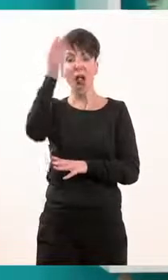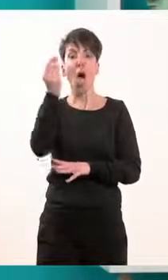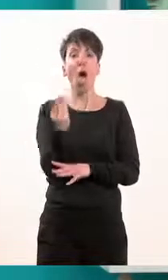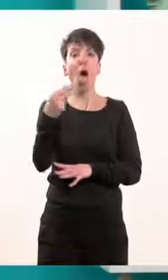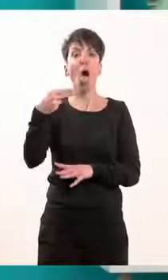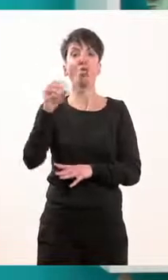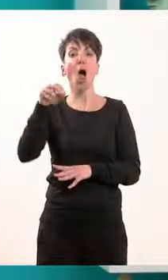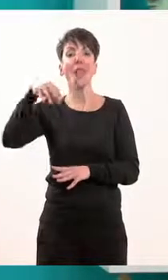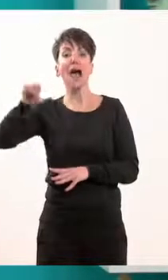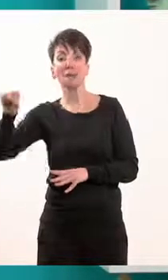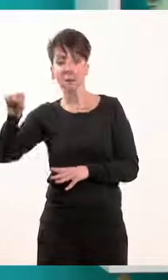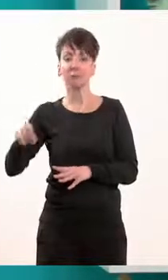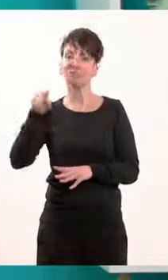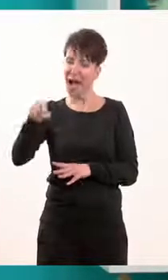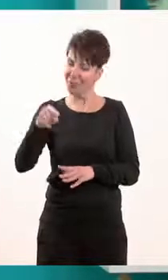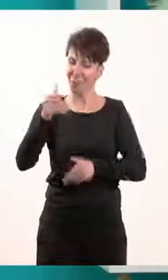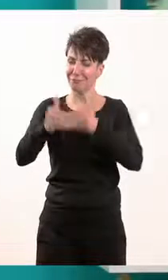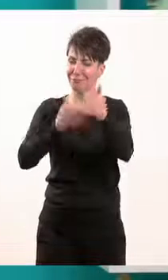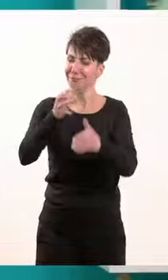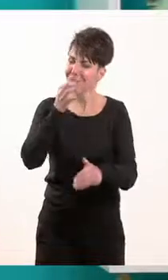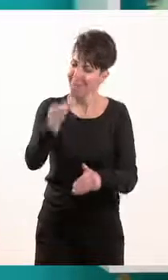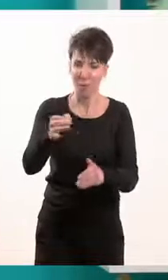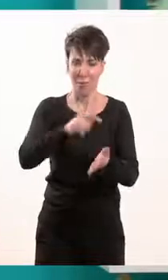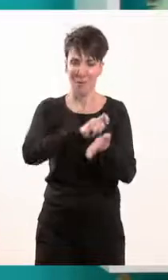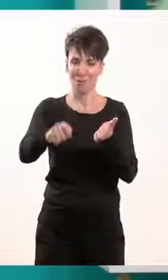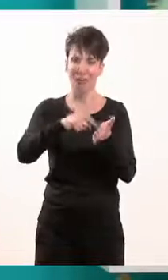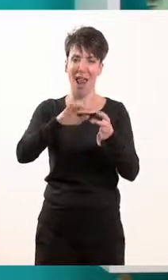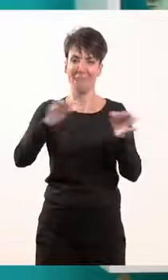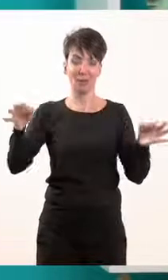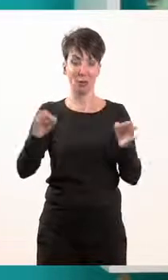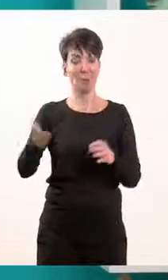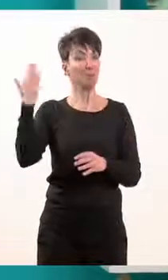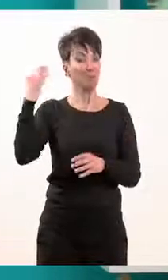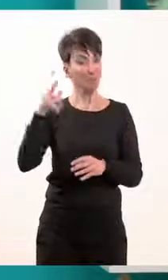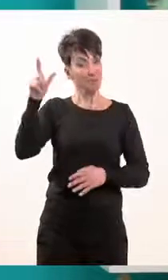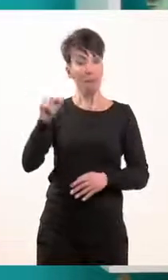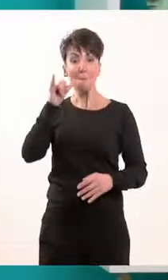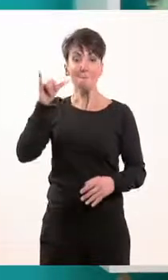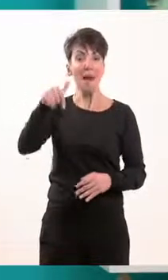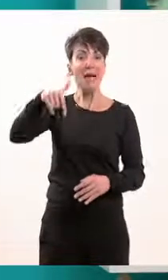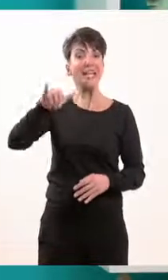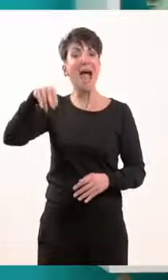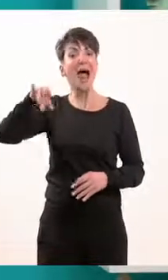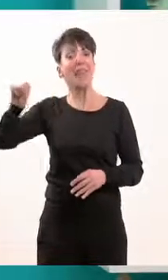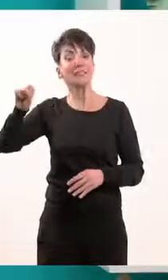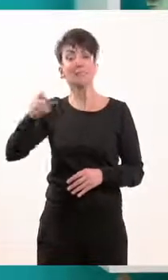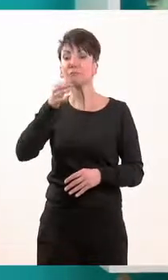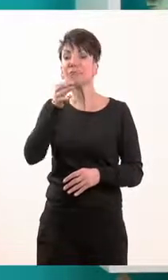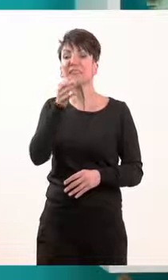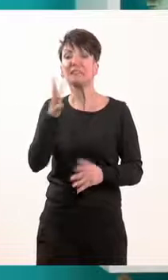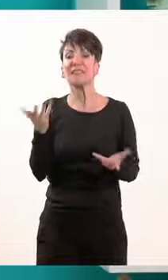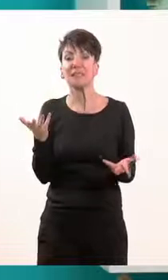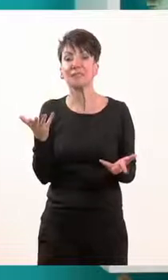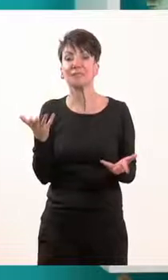μάθετε στα επόμενα κεφάλαια της ιστορίας σας. Και έλεγε ο Μακρυγιάννης, για να δείτε τη σημασία και την αξία του